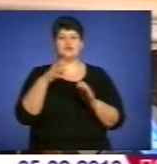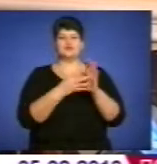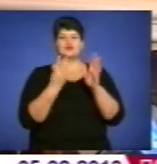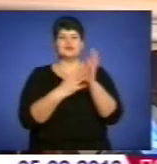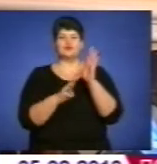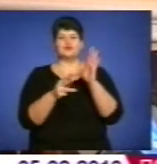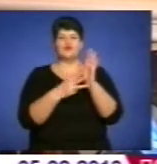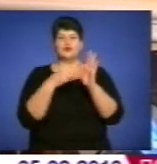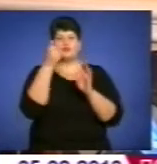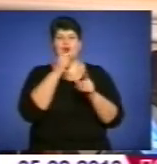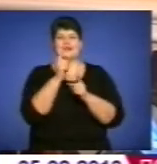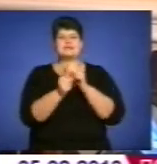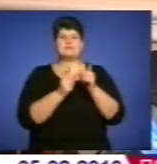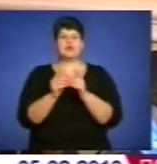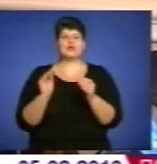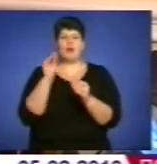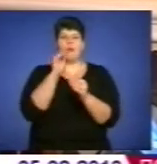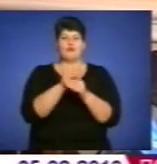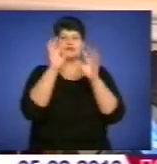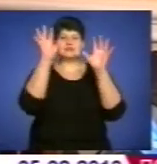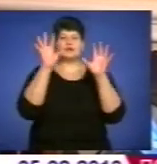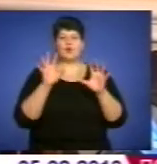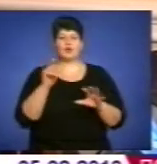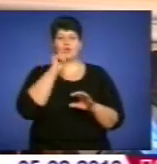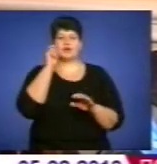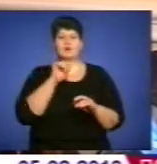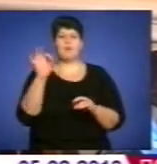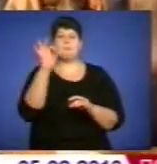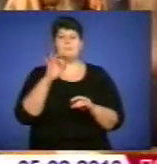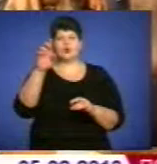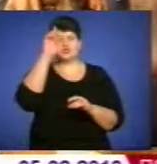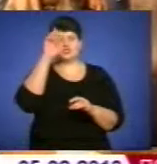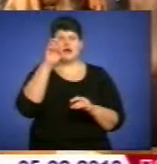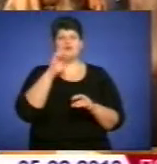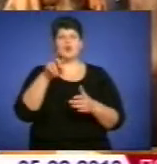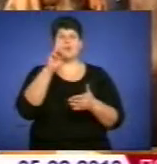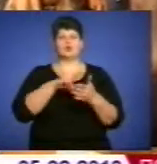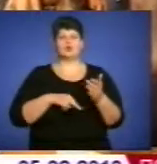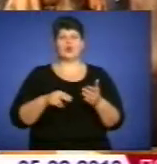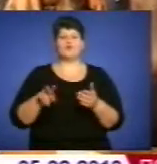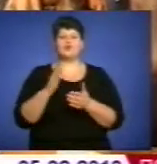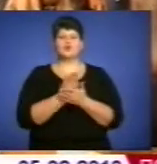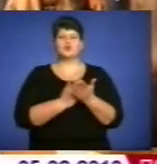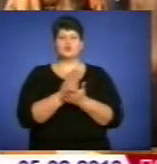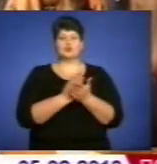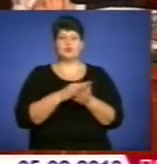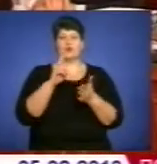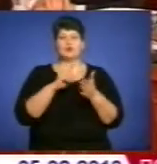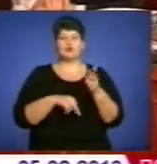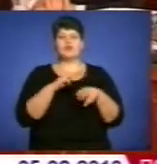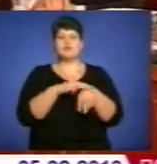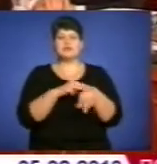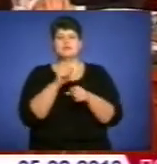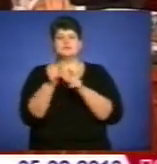відповідний змін та доповнень до закону України про Державну податкову службу. Податкова міліція змінилася за 15 років.